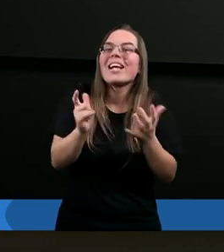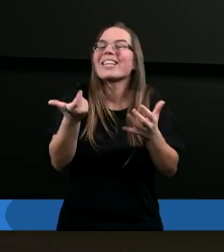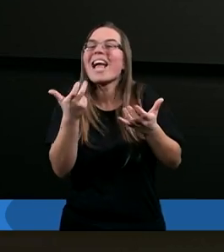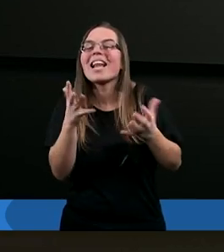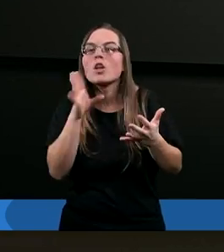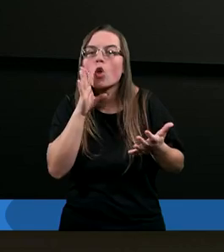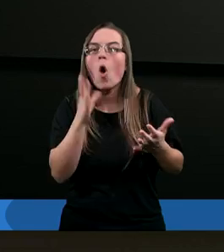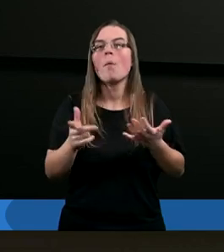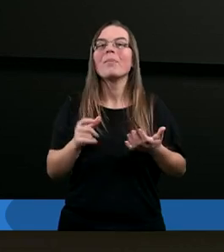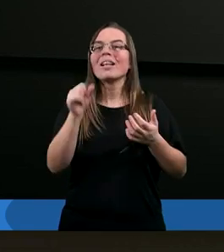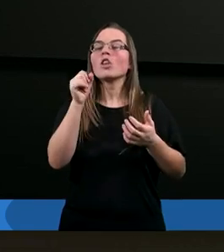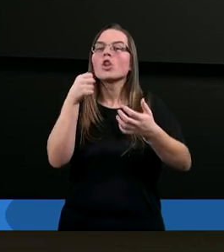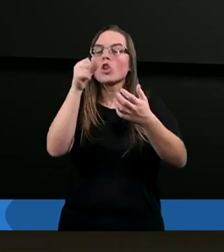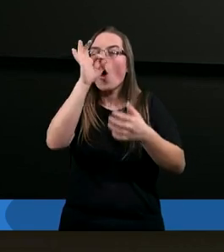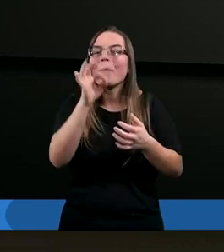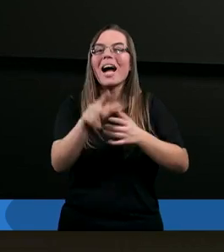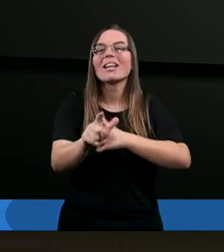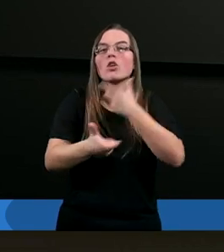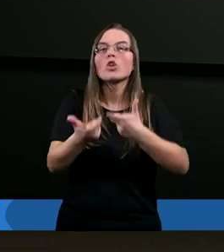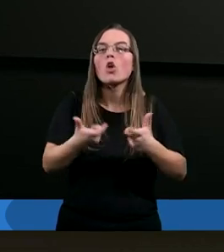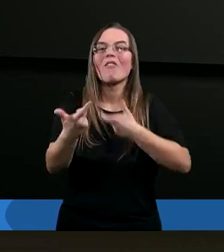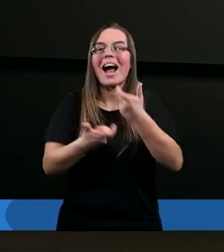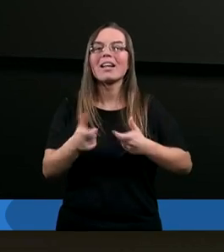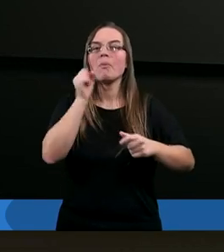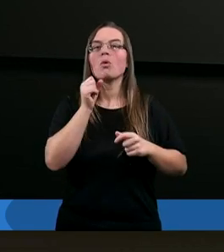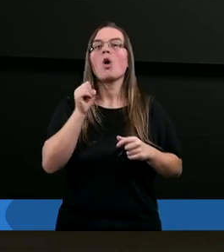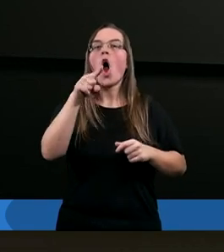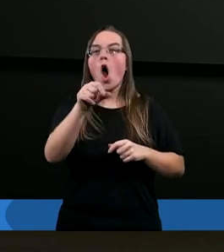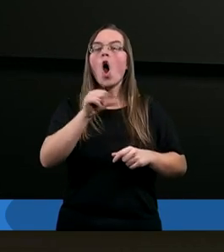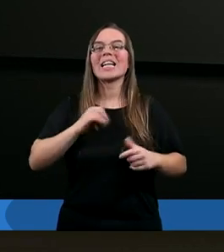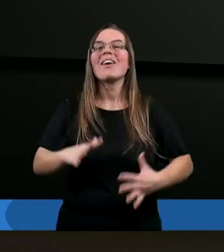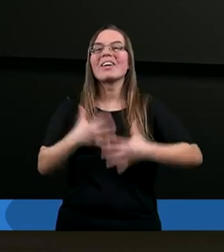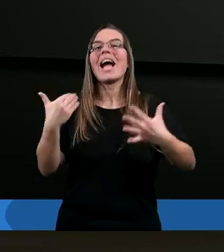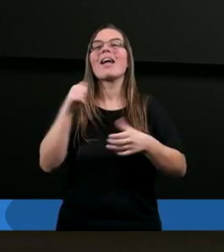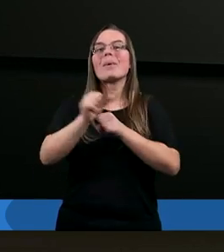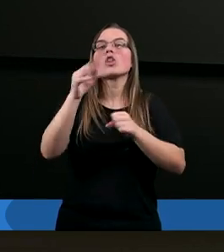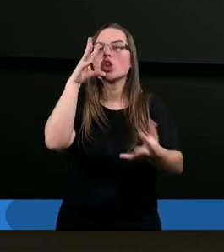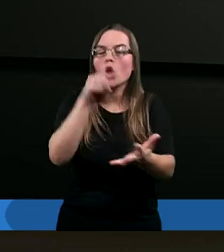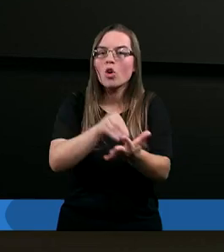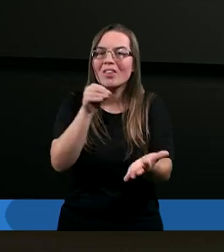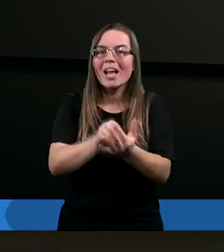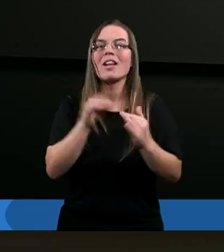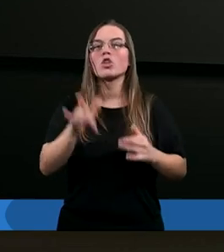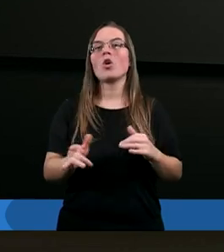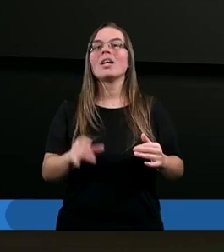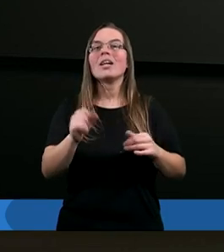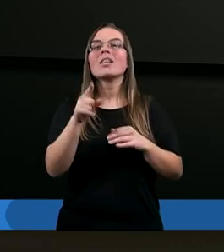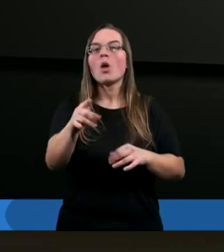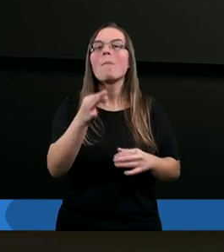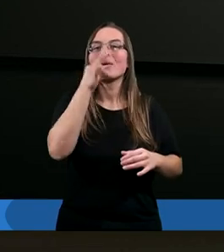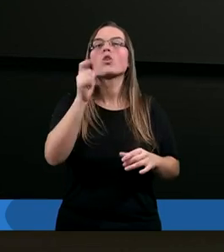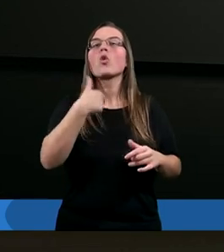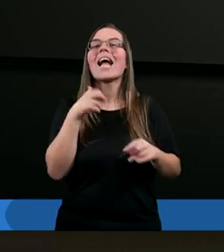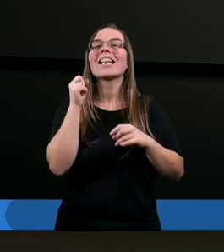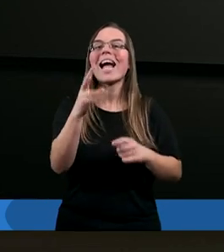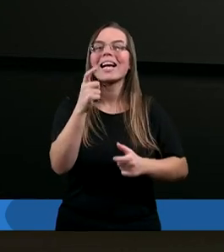upiększony obraz swojego życia i postępowania, ale on wydaje się być człowiekiem doświadczonym. Jak sobie zadawał pytanie, co ja